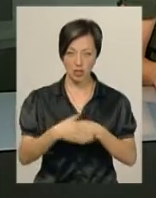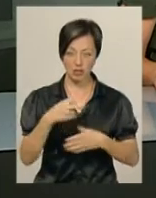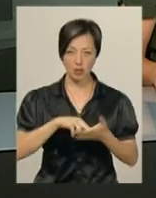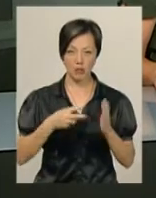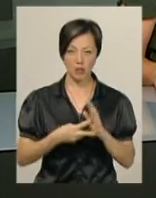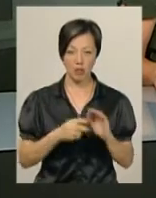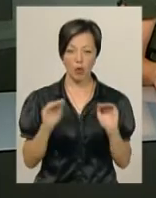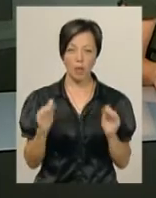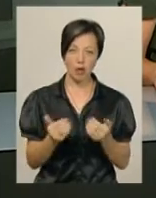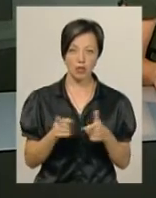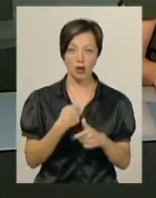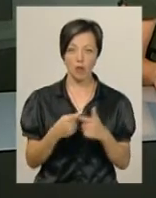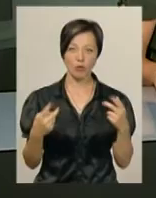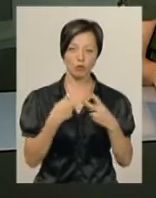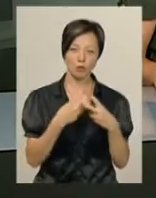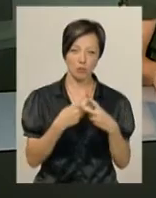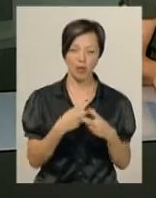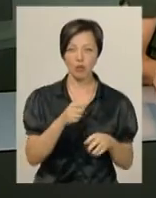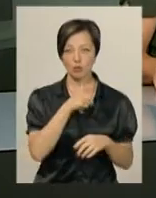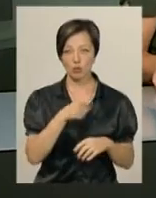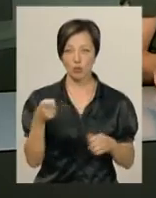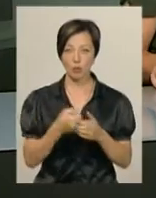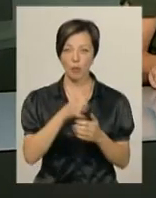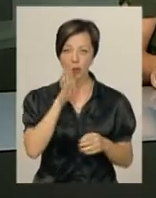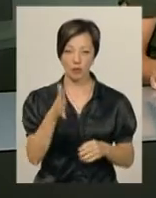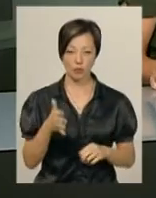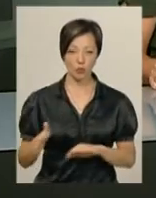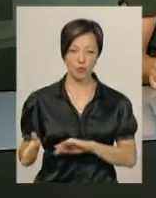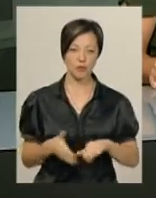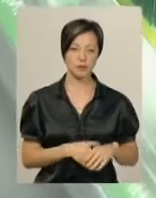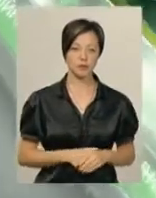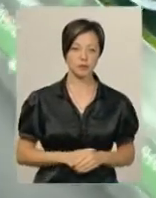передбачає обмеження або позбавлення волі на строк до 5 років.